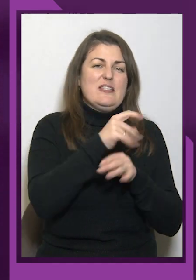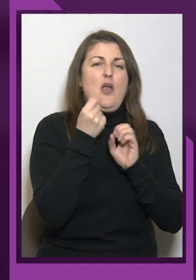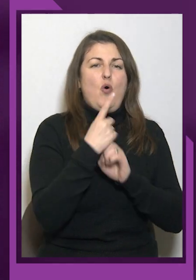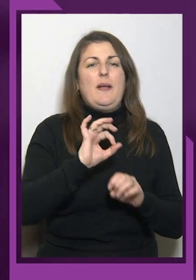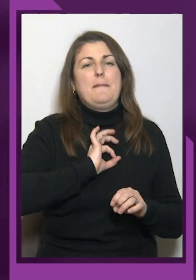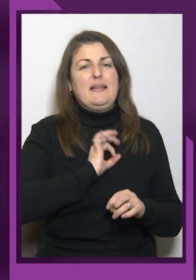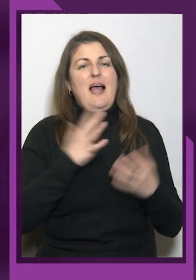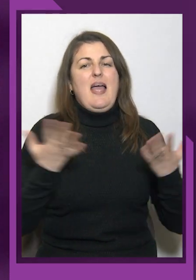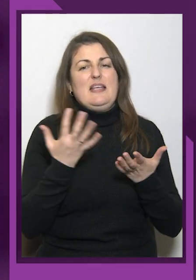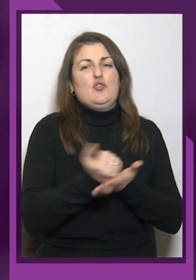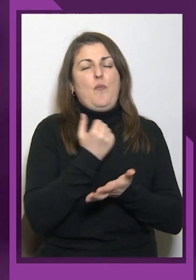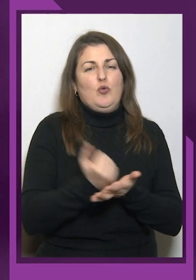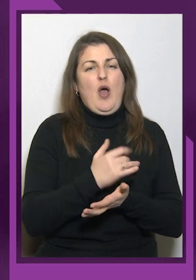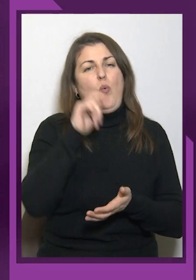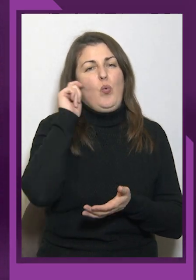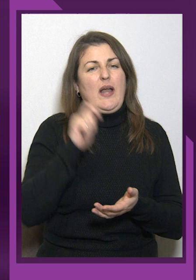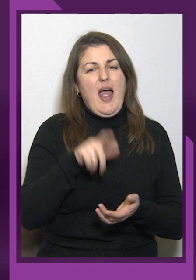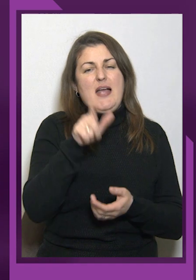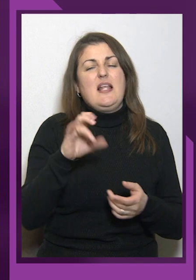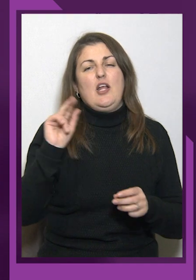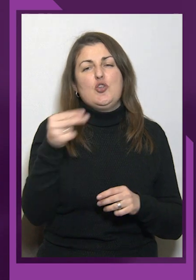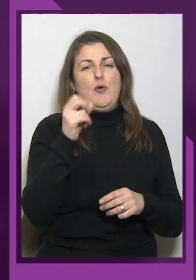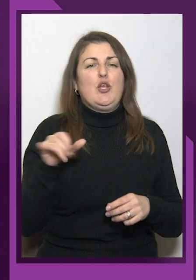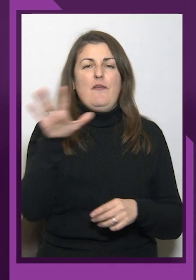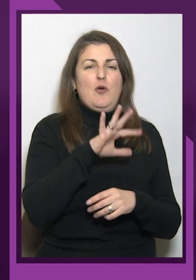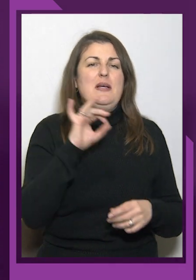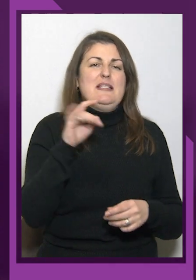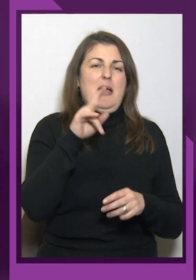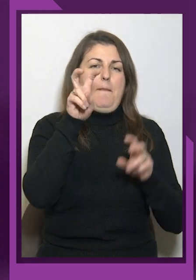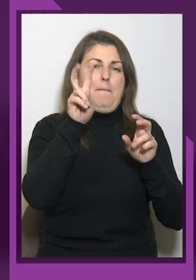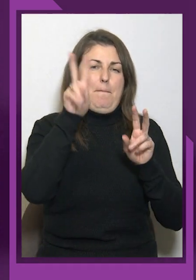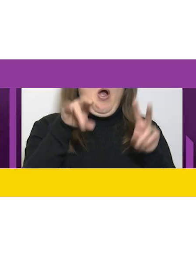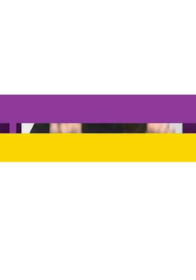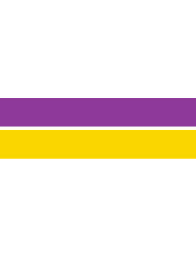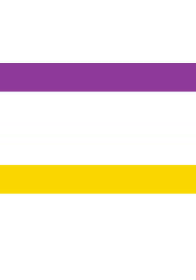медалей, які здобували українці на чемпіонаті Європи з пауерліфтингу.